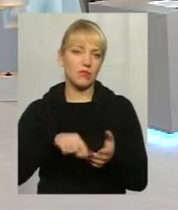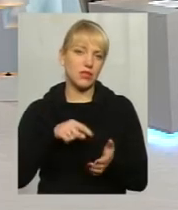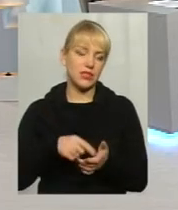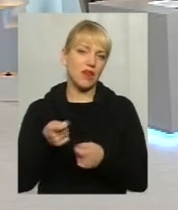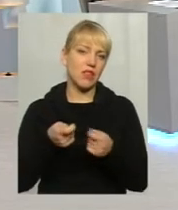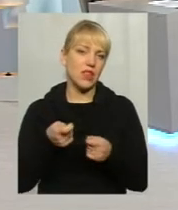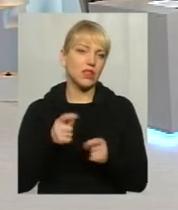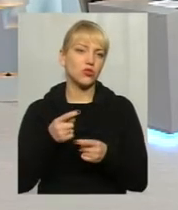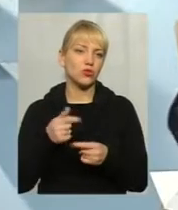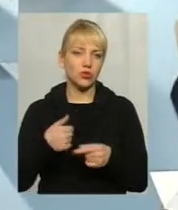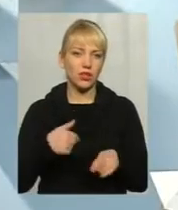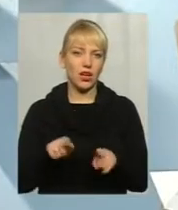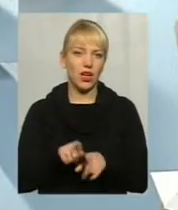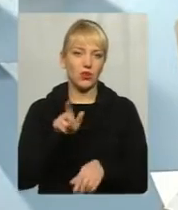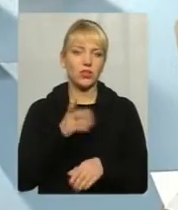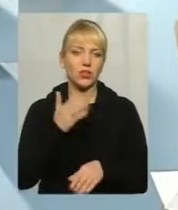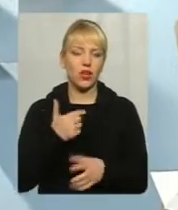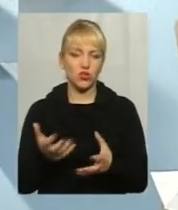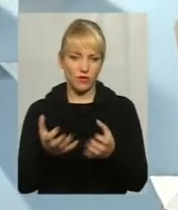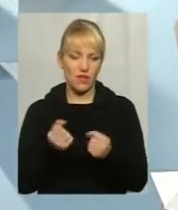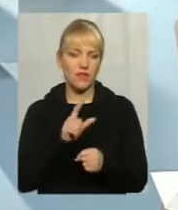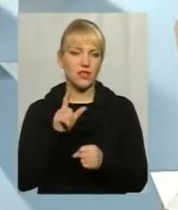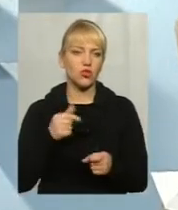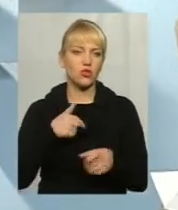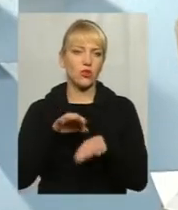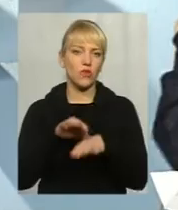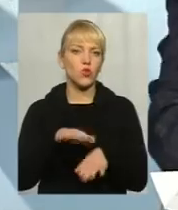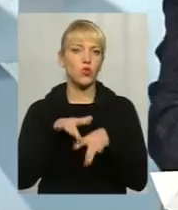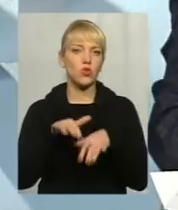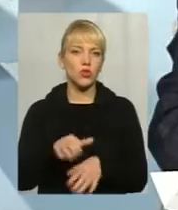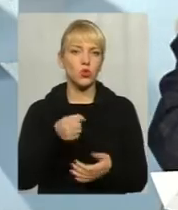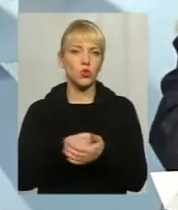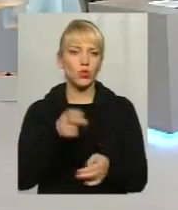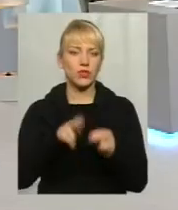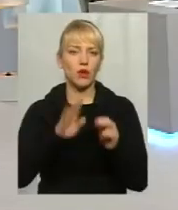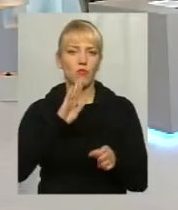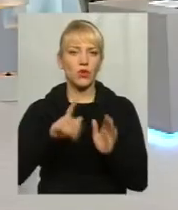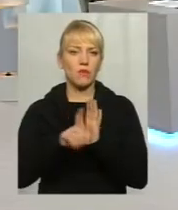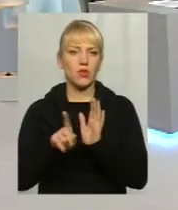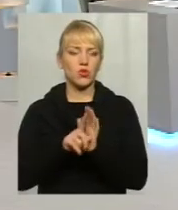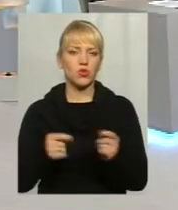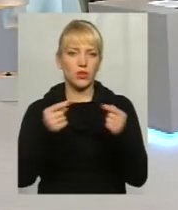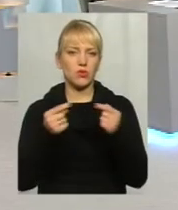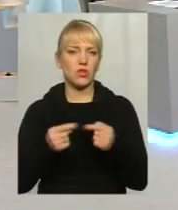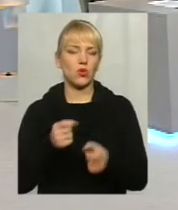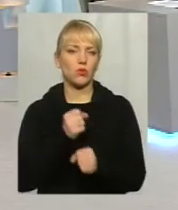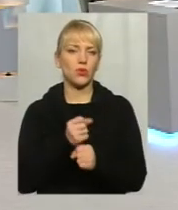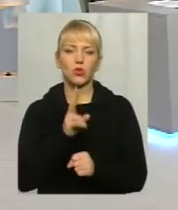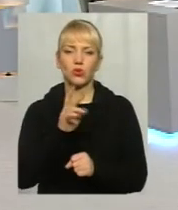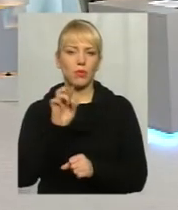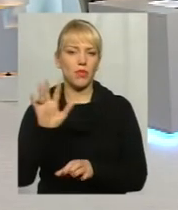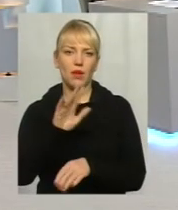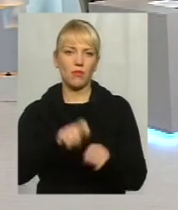знає. Тому що я така людина. Якщо я взявся за щось, то я доведу діло до кінця. Мої маршрути працюють синхронно. Хто б мене не перевіряв,